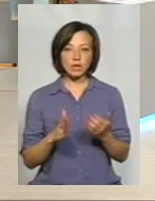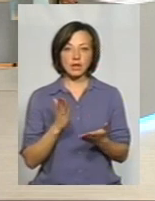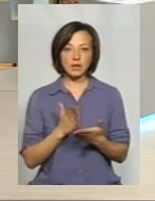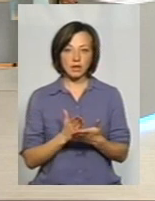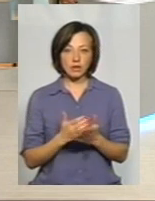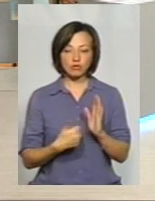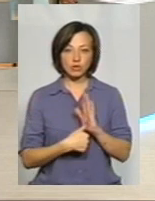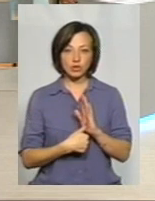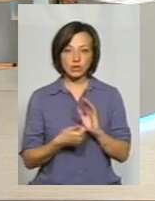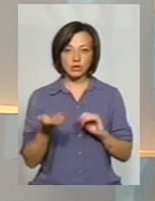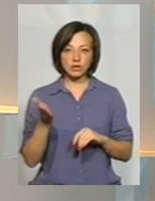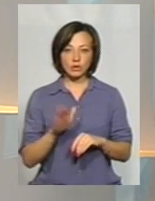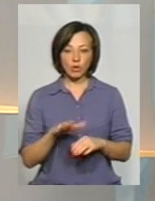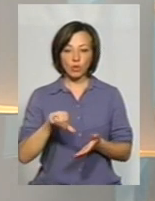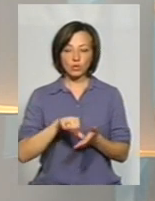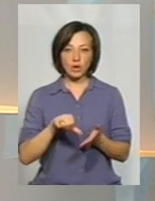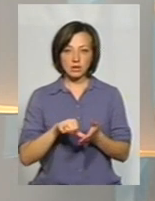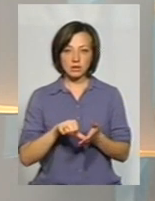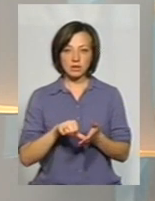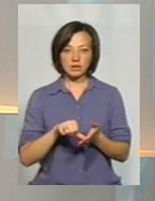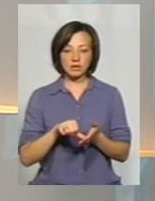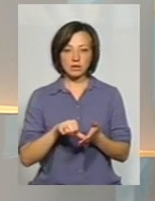шість учасників,